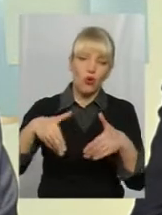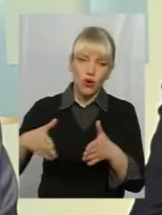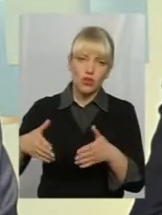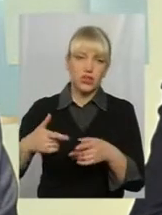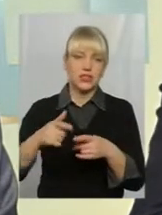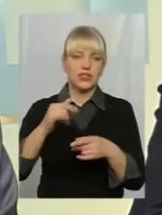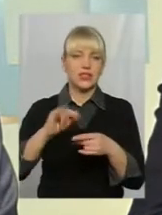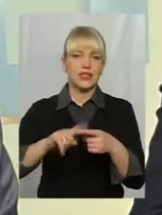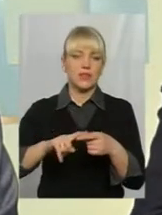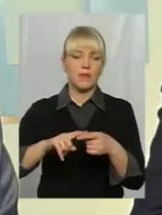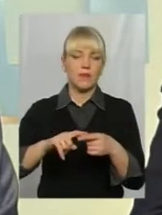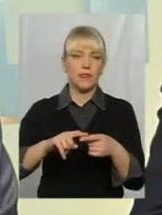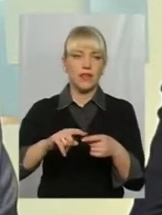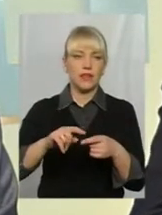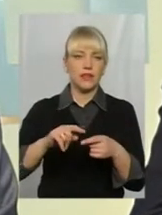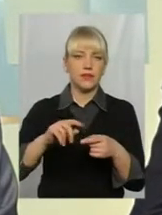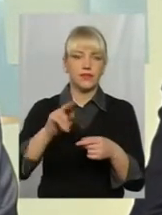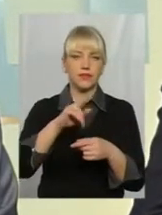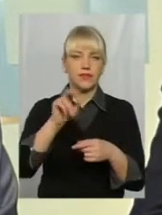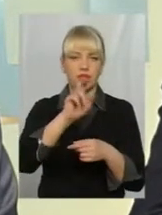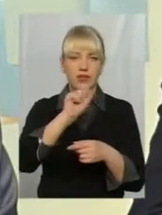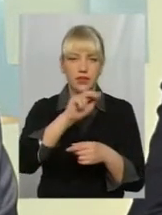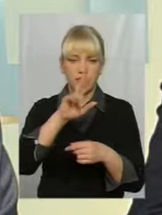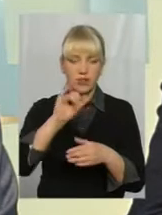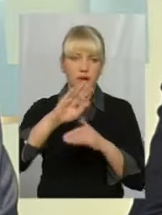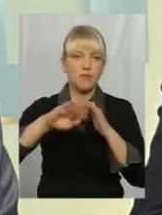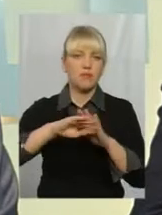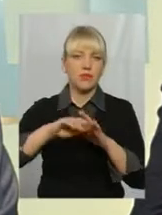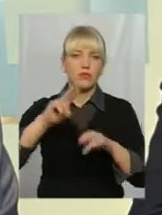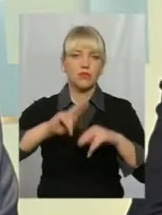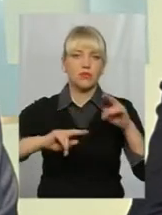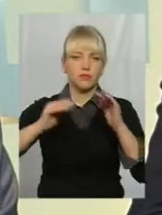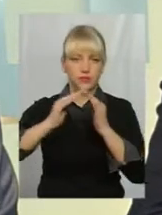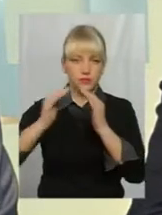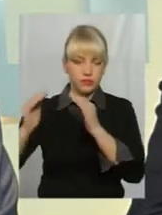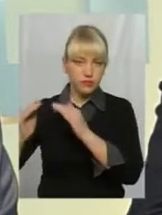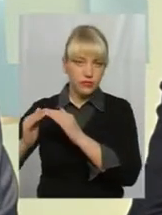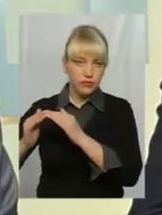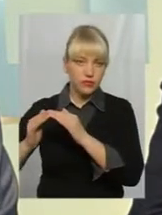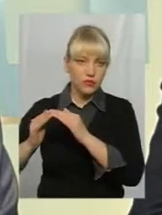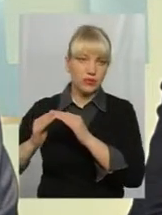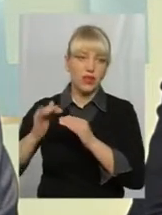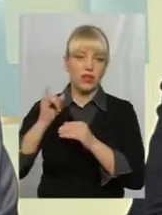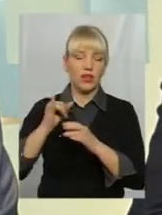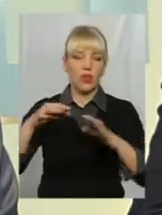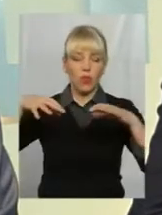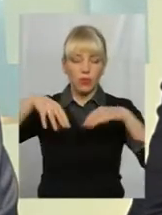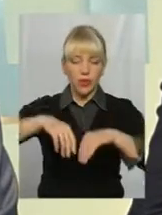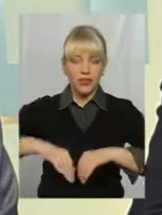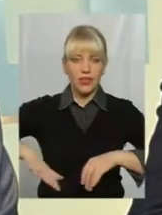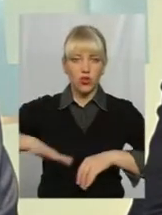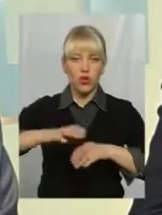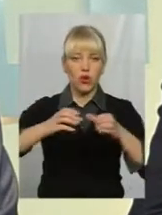це присадибні земельні ділянки під будівництво житлового, будинку. І об'єднані територіальні громади